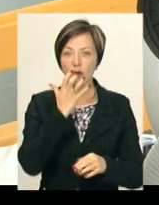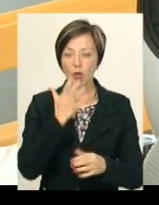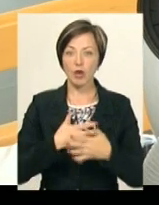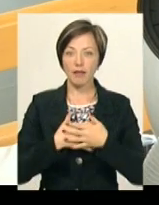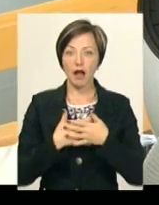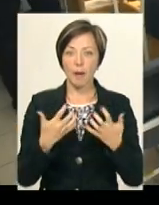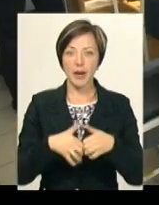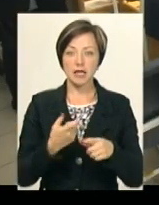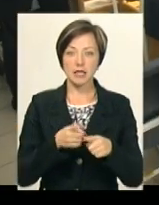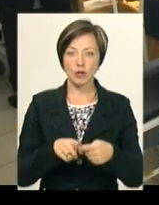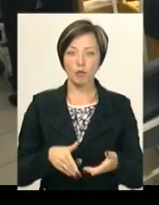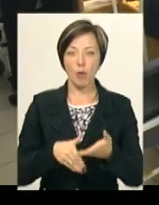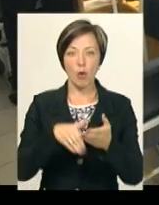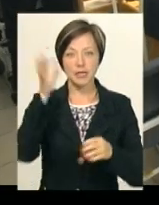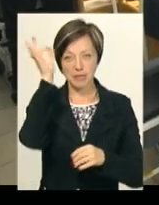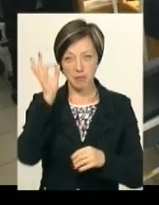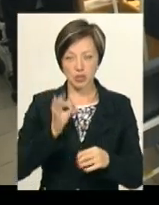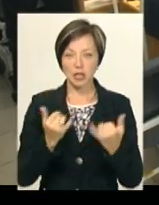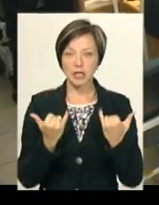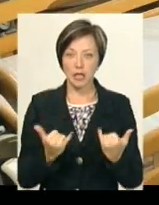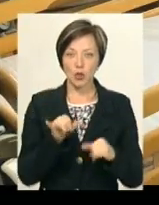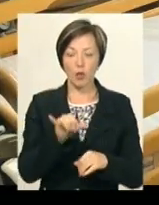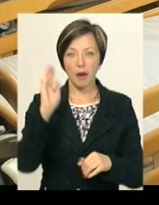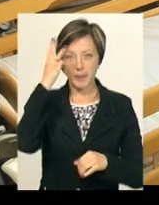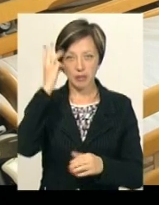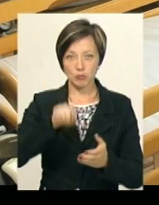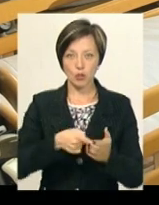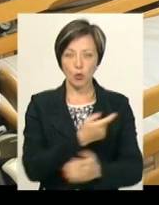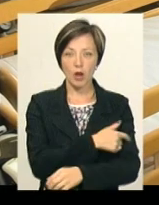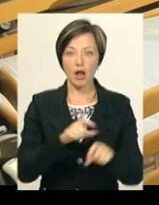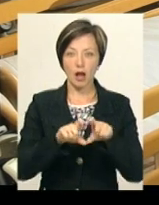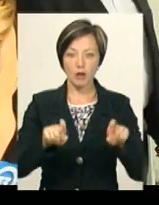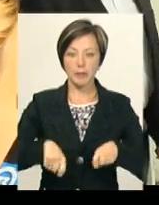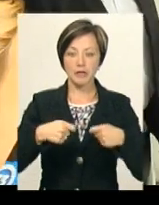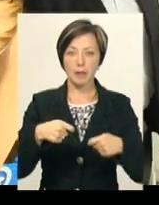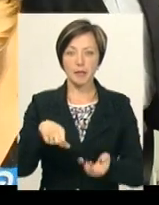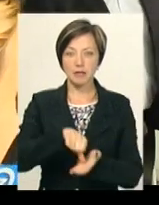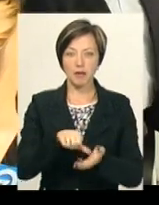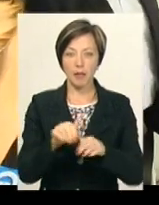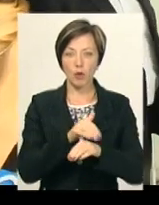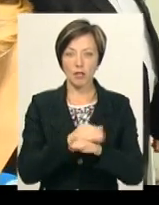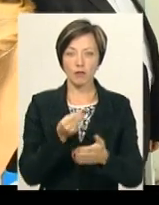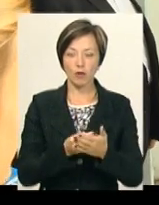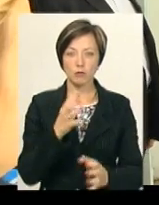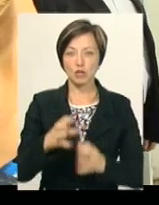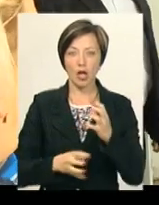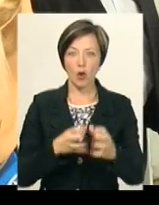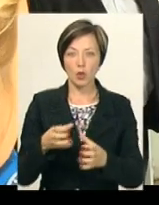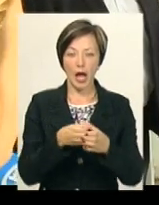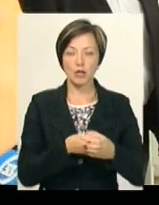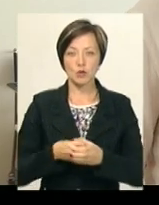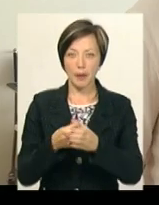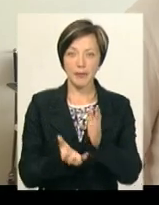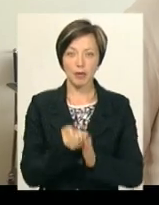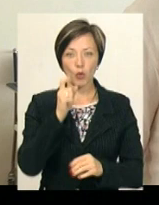апарат – це гуманітарна допомога з Німеччини, яку нині у Хмельницьку міську лікарню передав представник благодійного фонду «Міжнародна асоціація підтримки